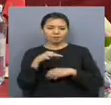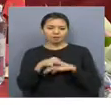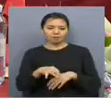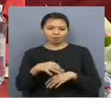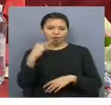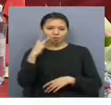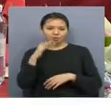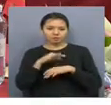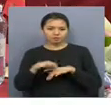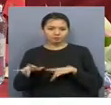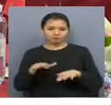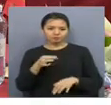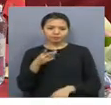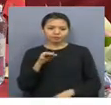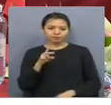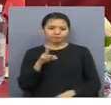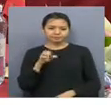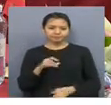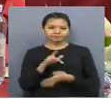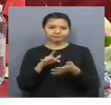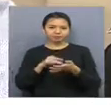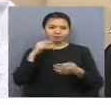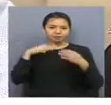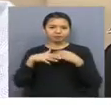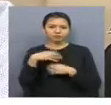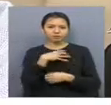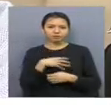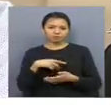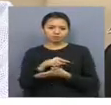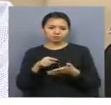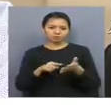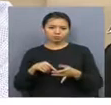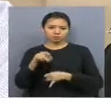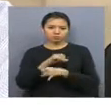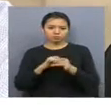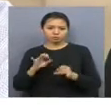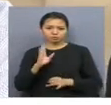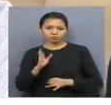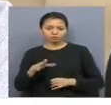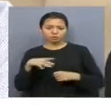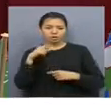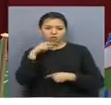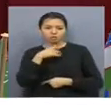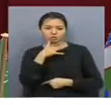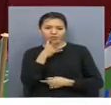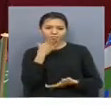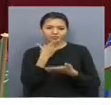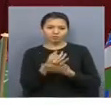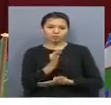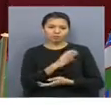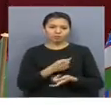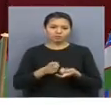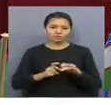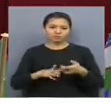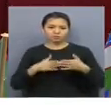Қазақстандағы Азияның барлық адамдарының өзгерістер